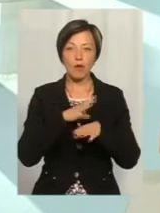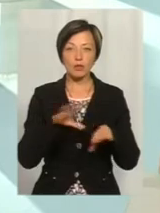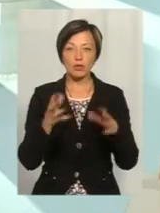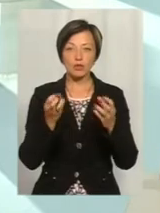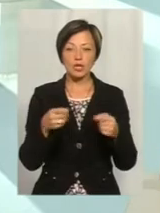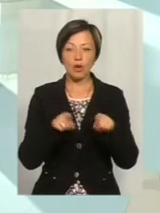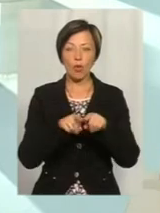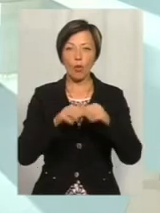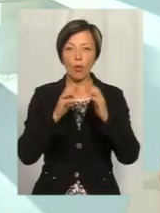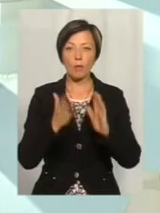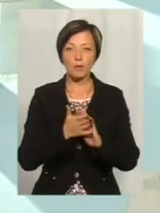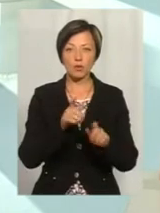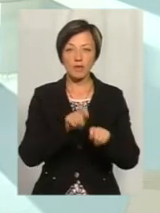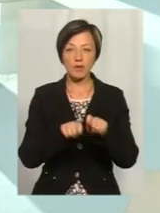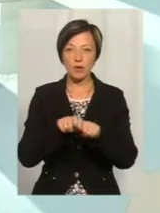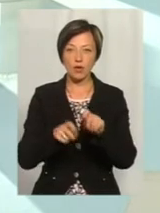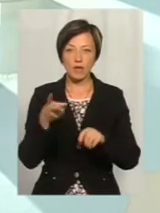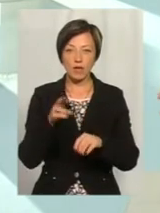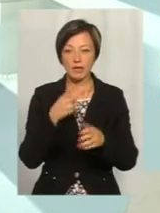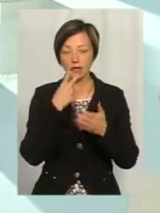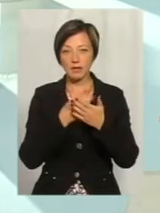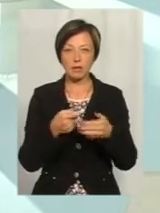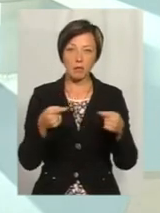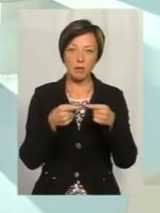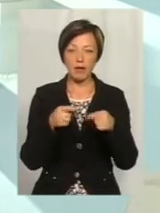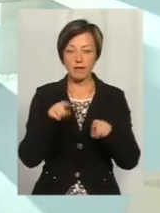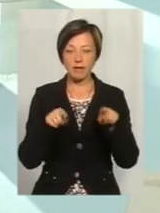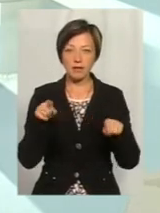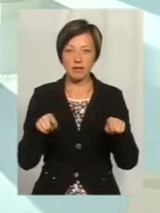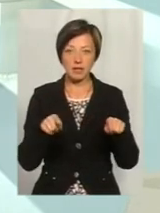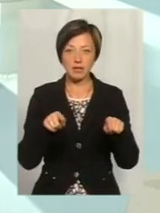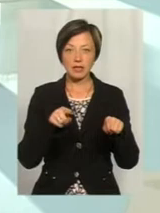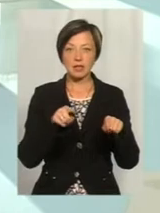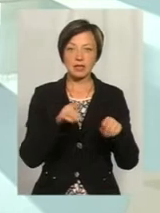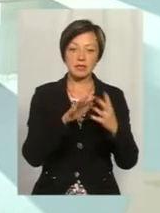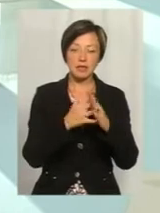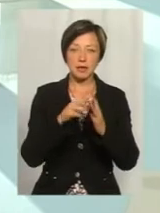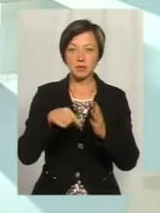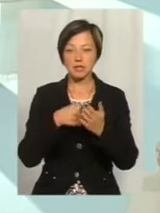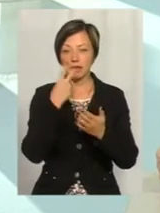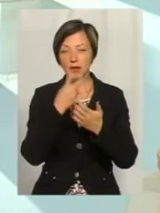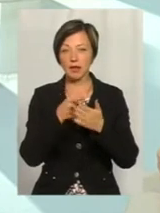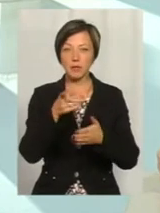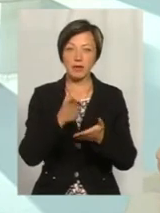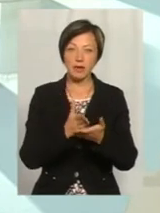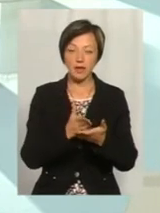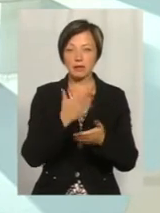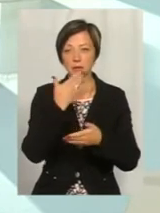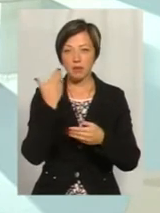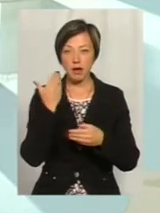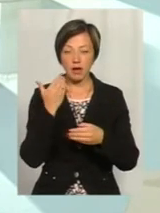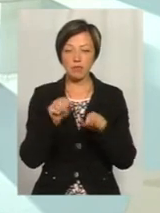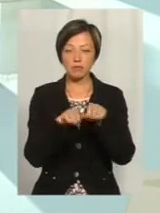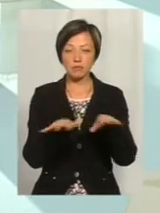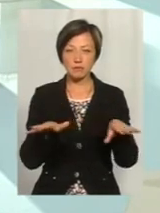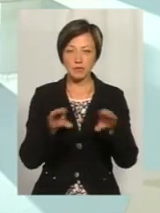ще такого комплексного вимірювання. Ми дивилися якісь певні населені пункти, і ми бачили, є там покриття, чи немає там покриття. Але, знову